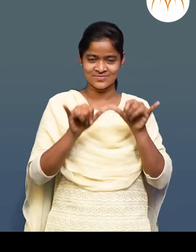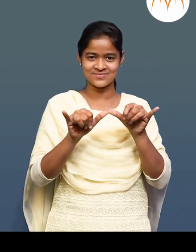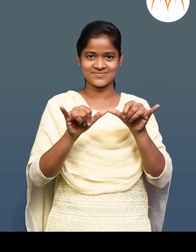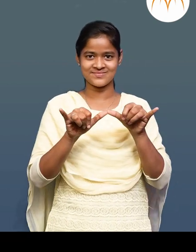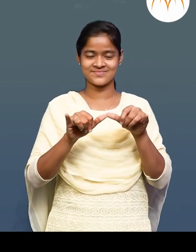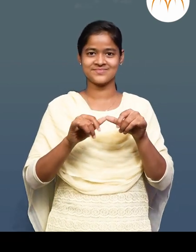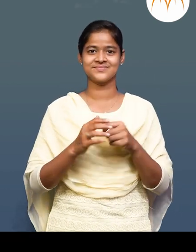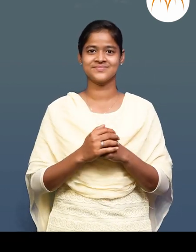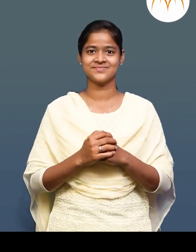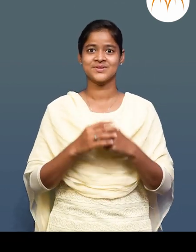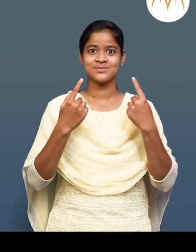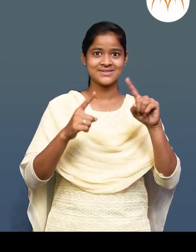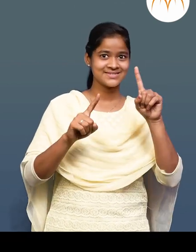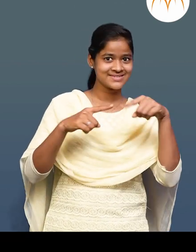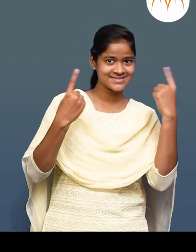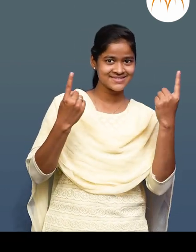आयत अकृति